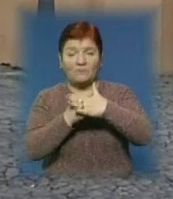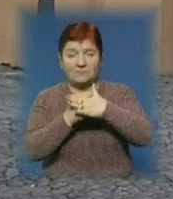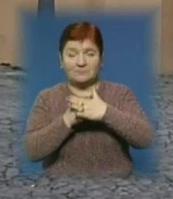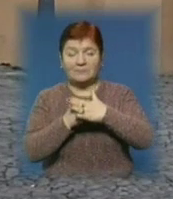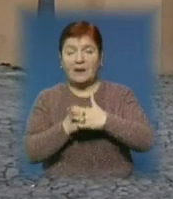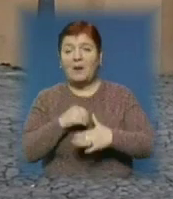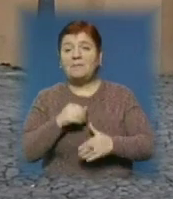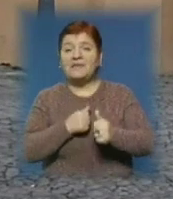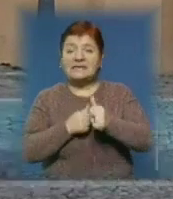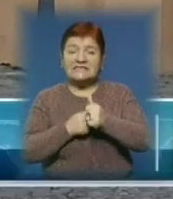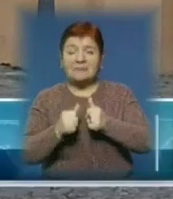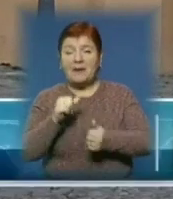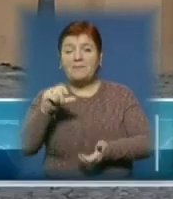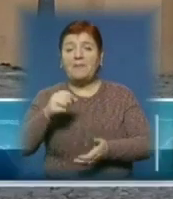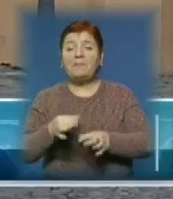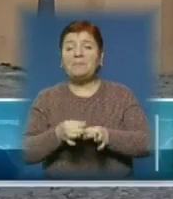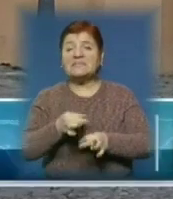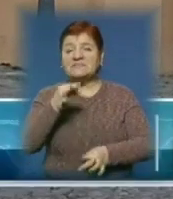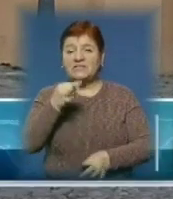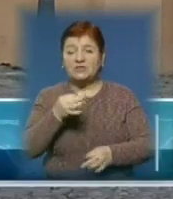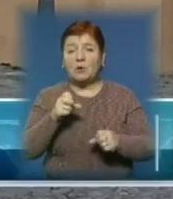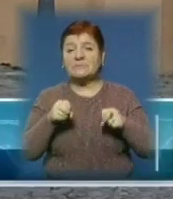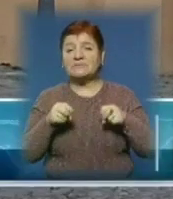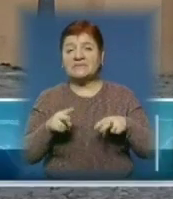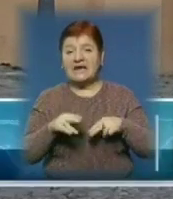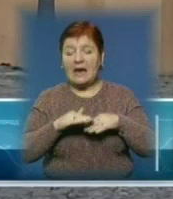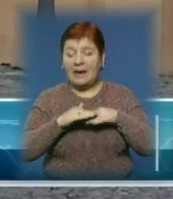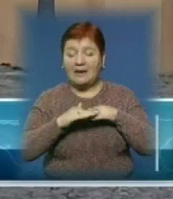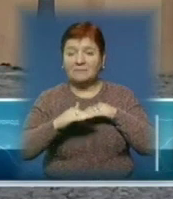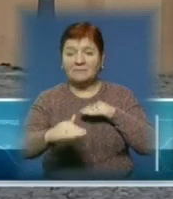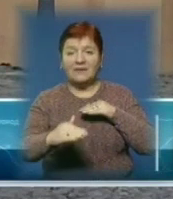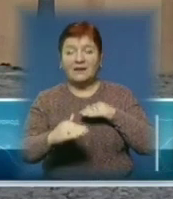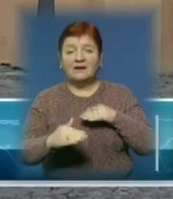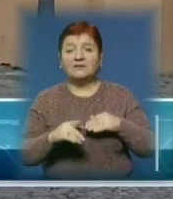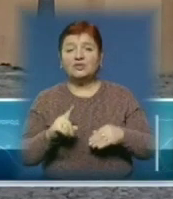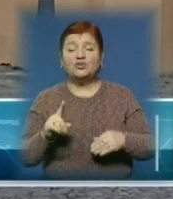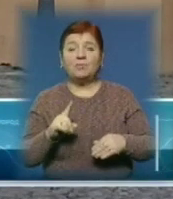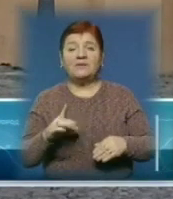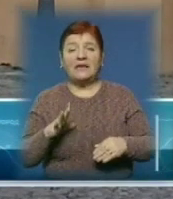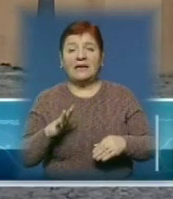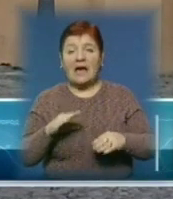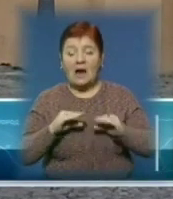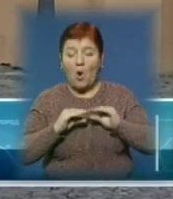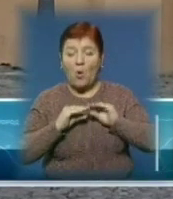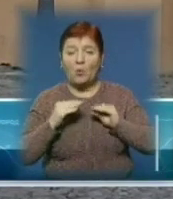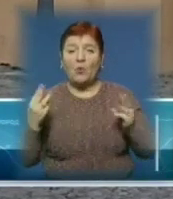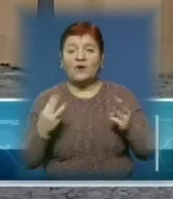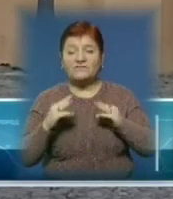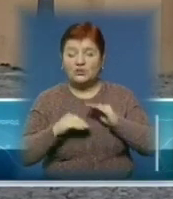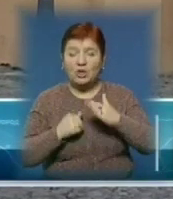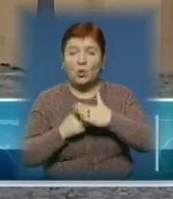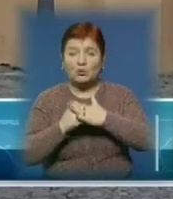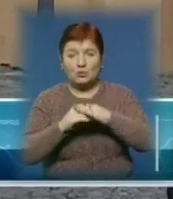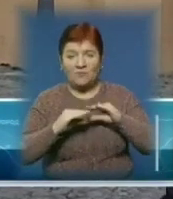Під самі підсвічники ставляться на негорючій основі, для того,